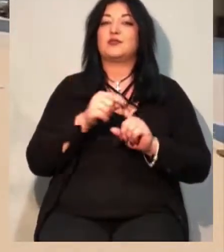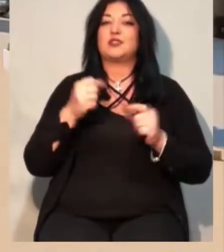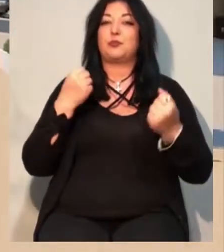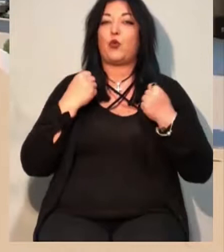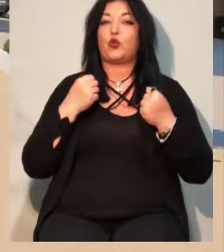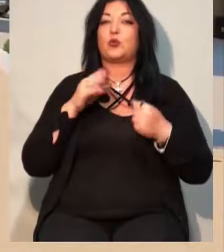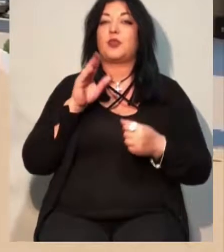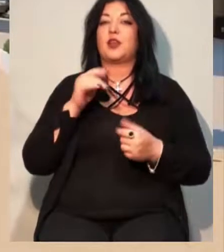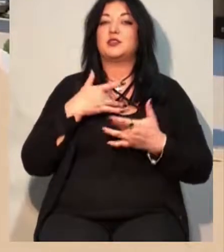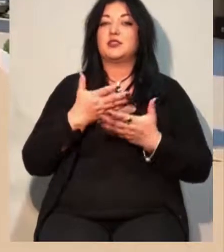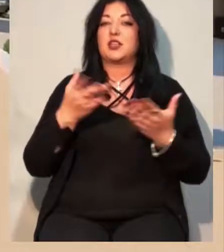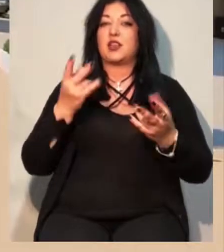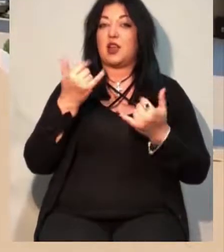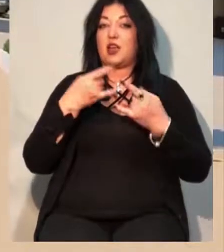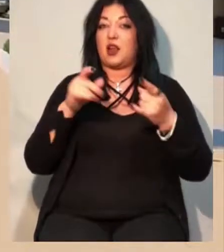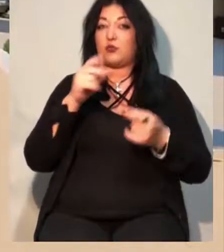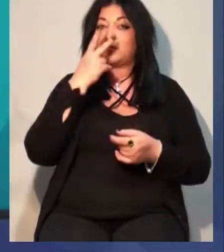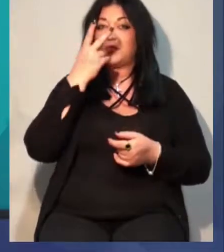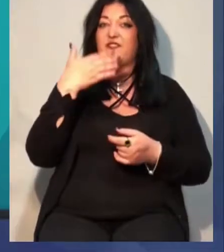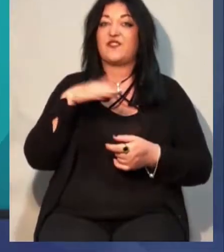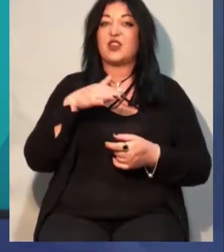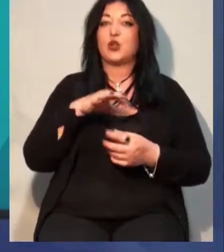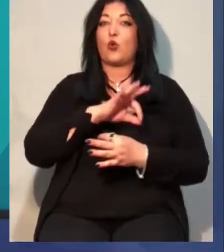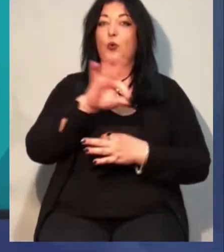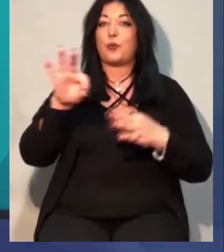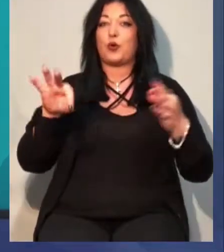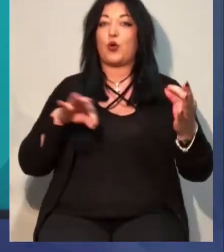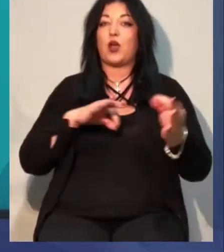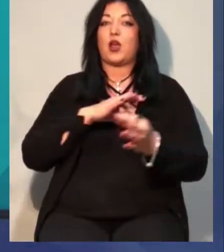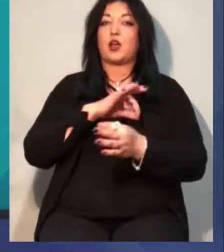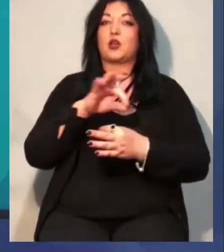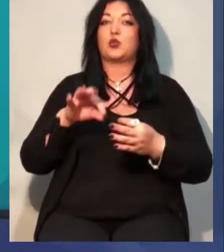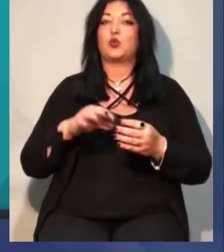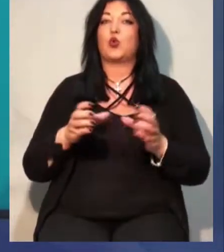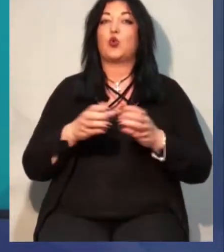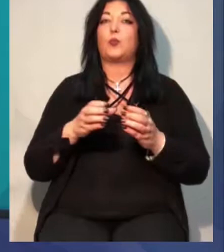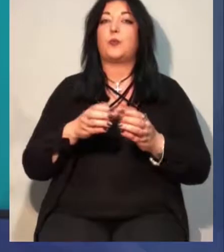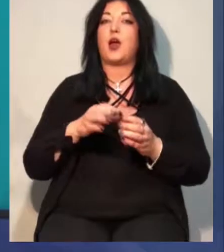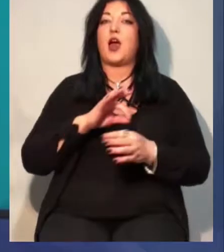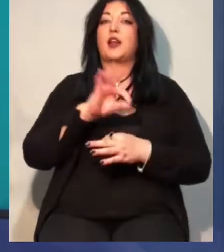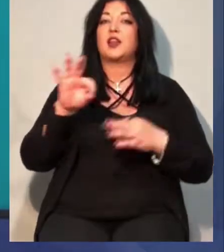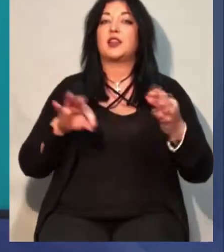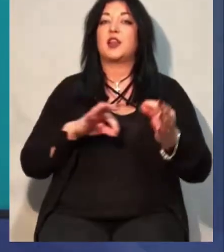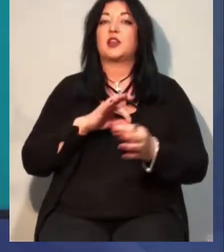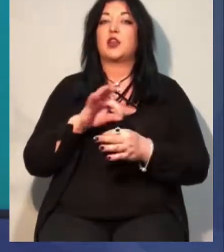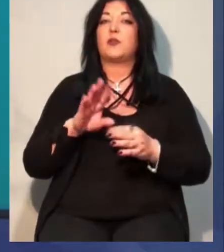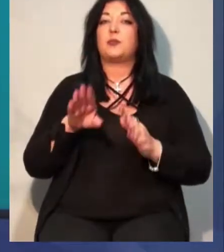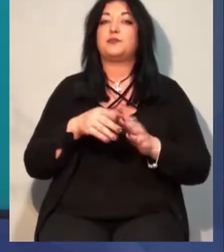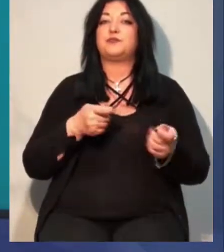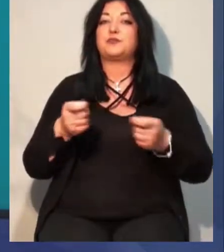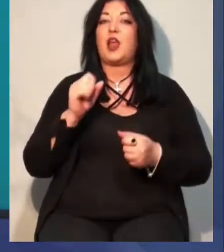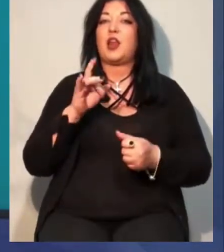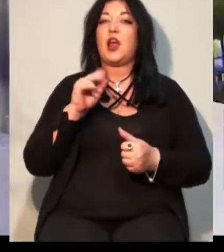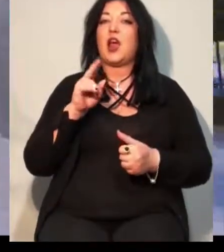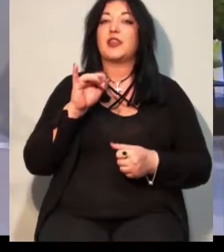можете побачити відео проєкту. Група архітекторів під керівництвом Аркадія Щупликова не